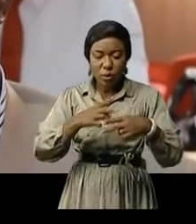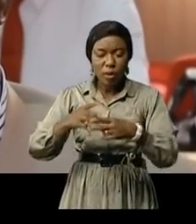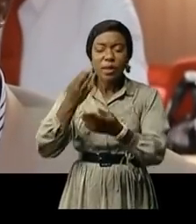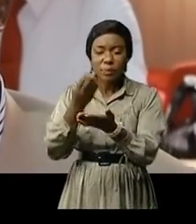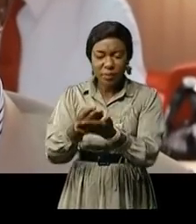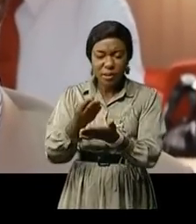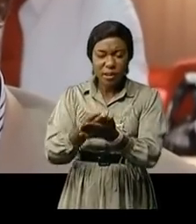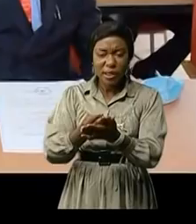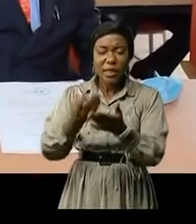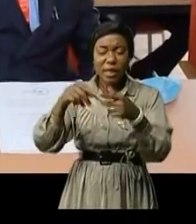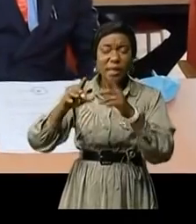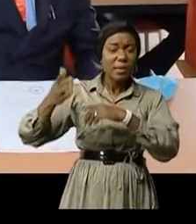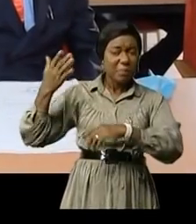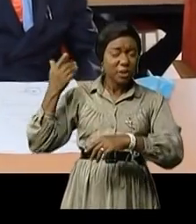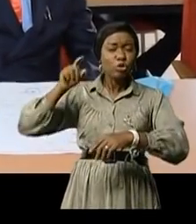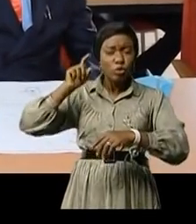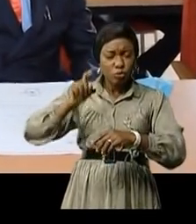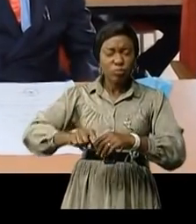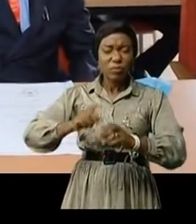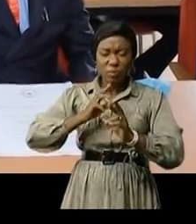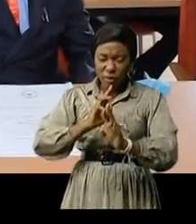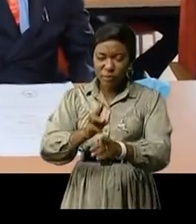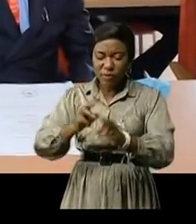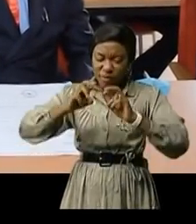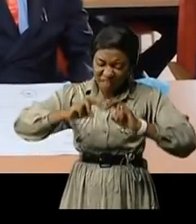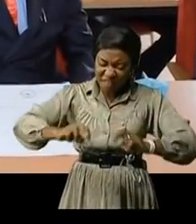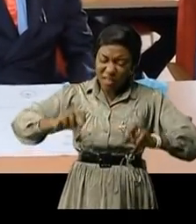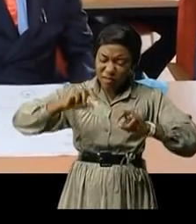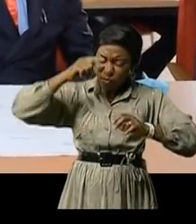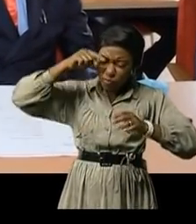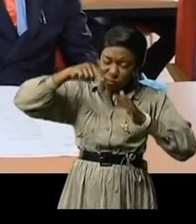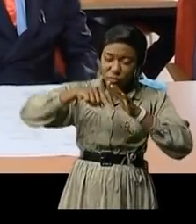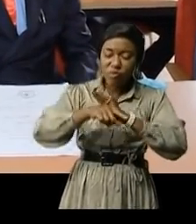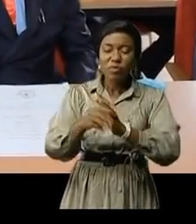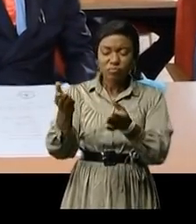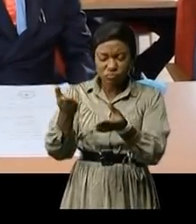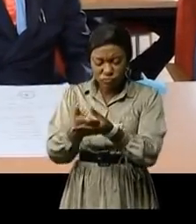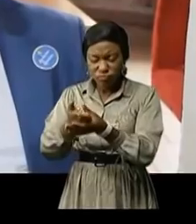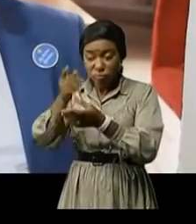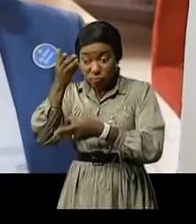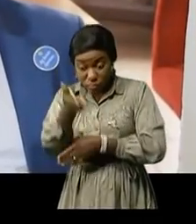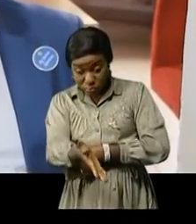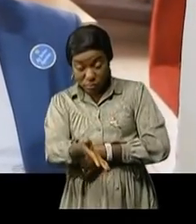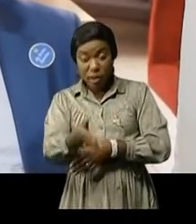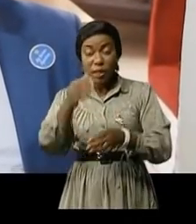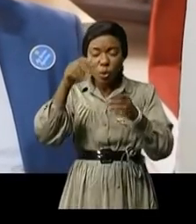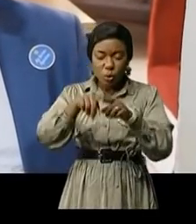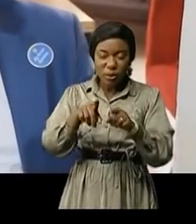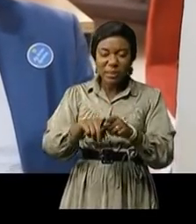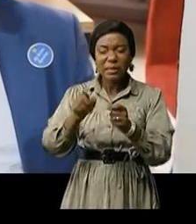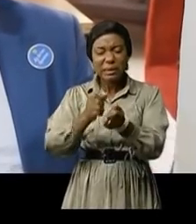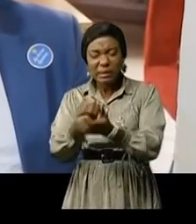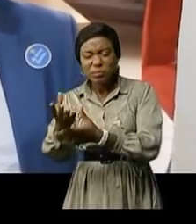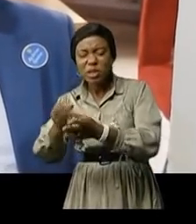'exercice passé Elle joue donc le rôle de la vérificatrice sur pièce et sur place de la régularité des